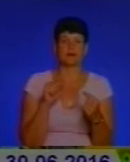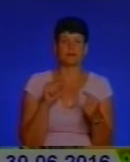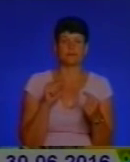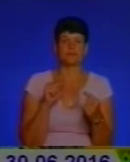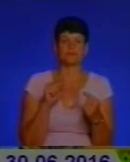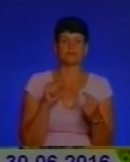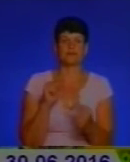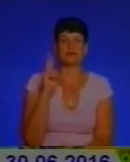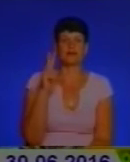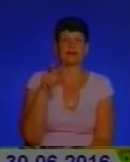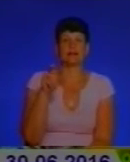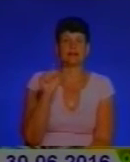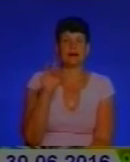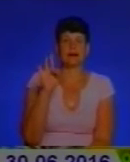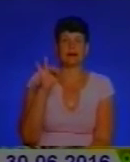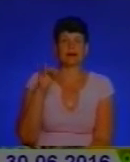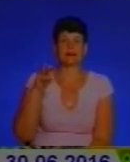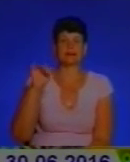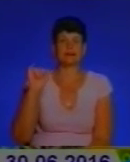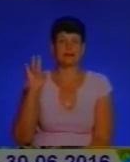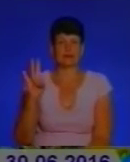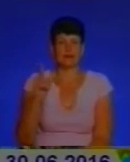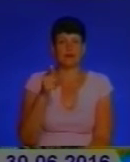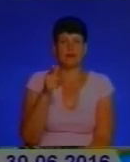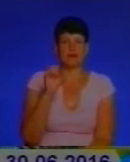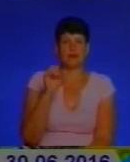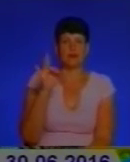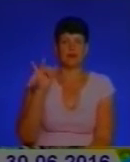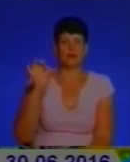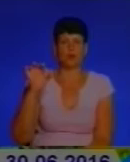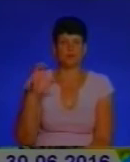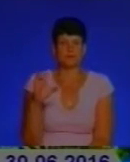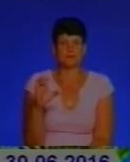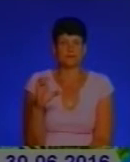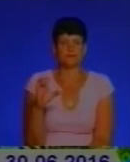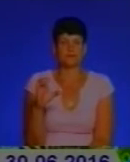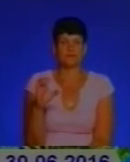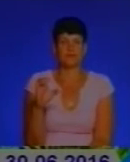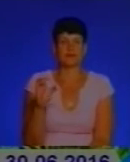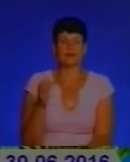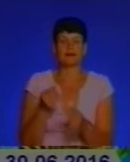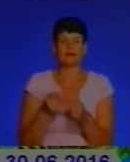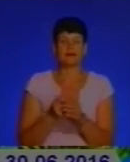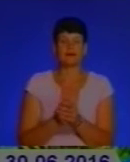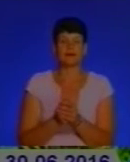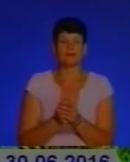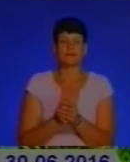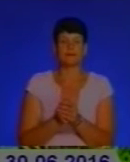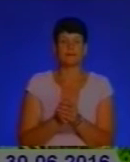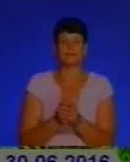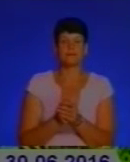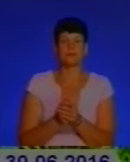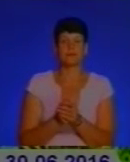кларитин, еріус, будь-який антигістамінний, ельцет, прийняти